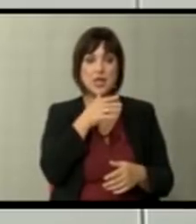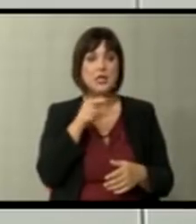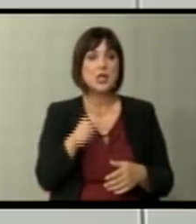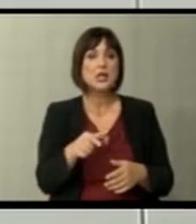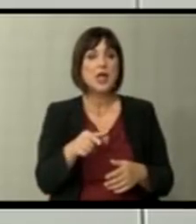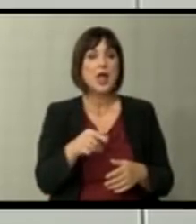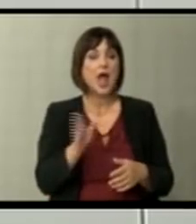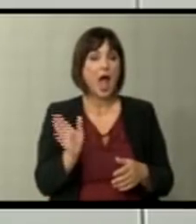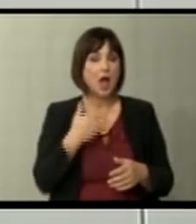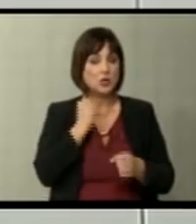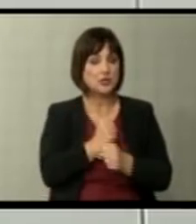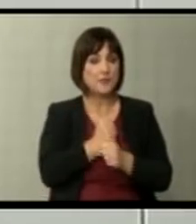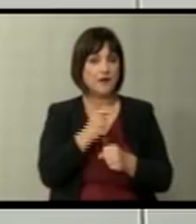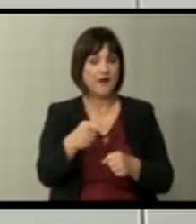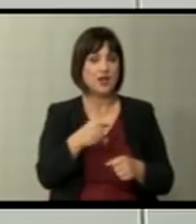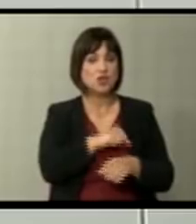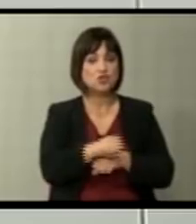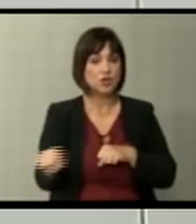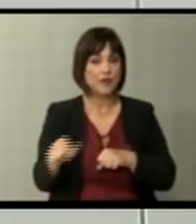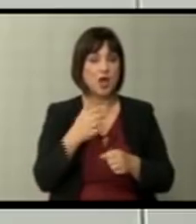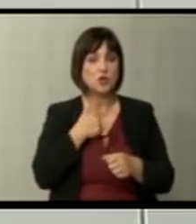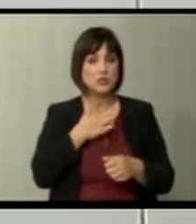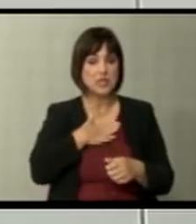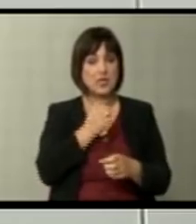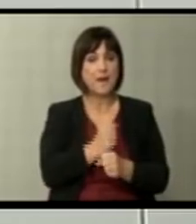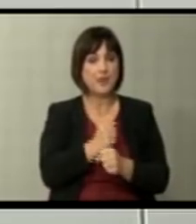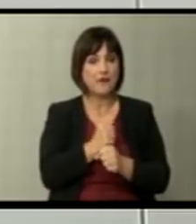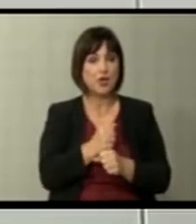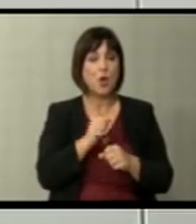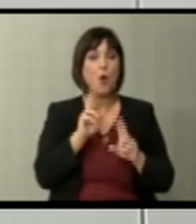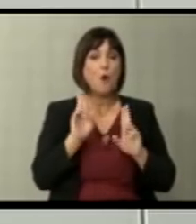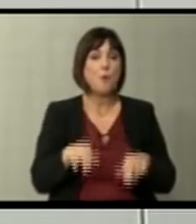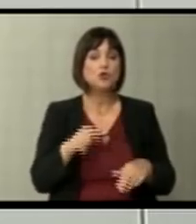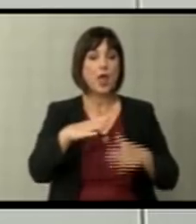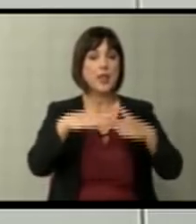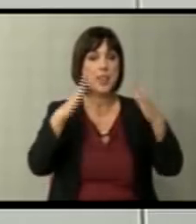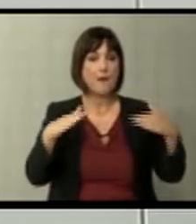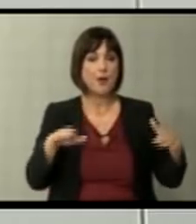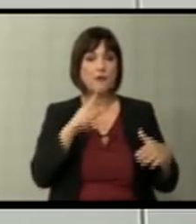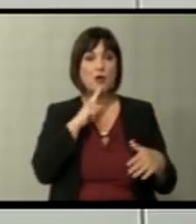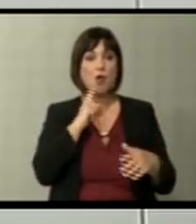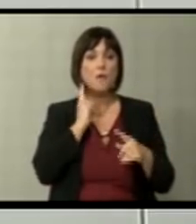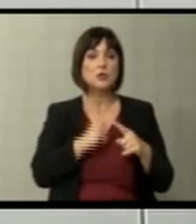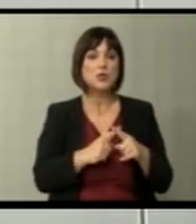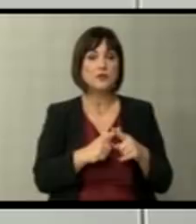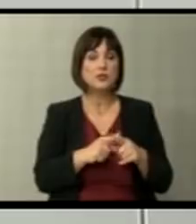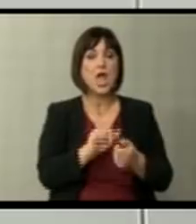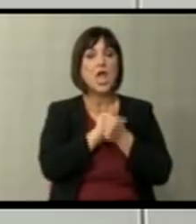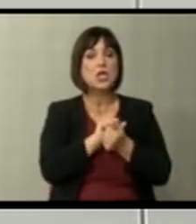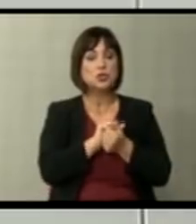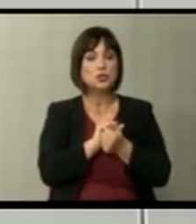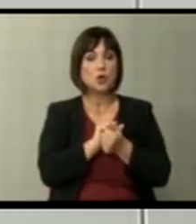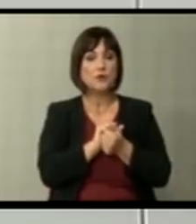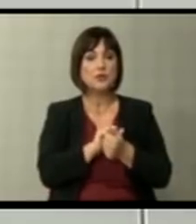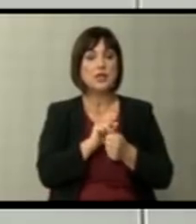ако се прави ваква жртва како што направивме ние, може и на Балканот кој по дефиниција историски